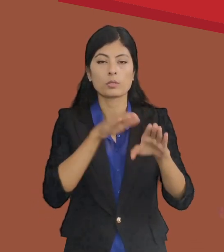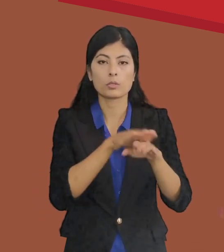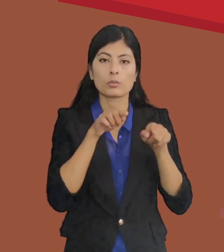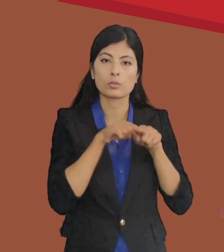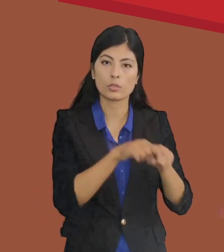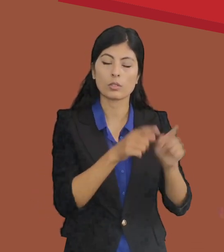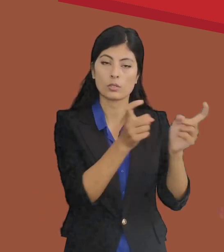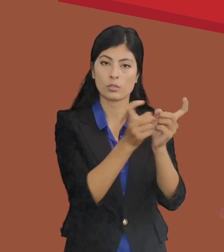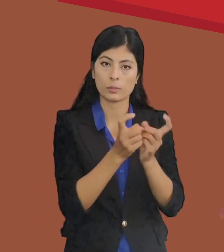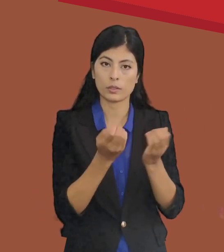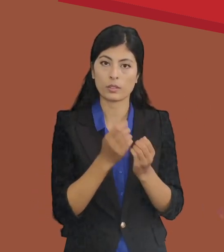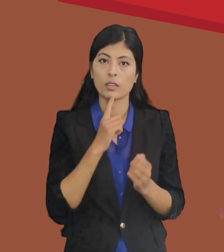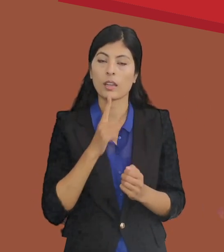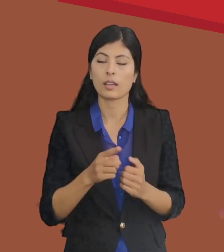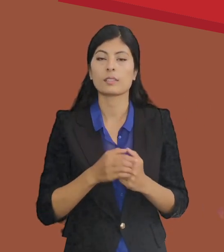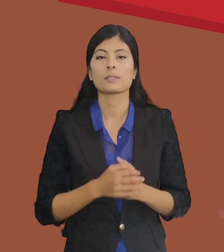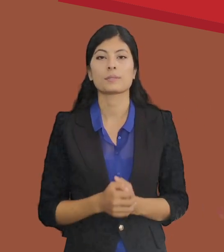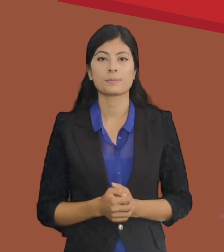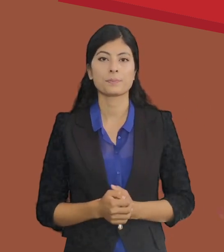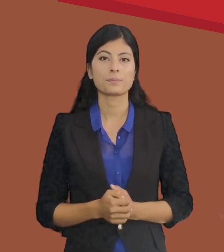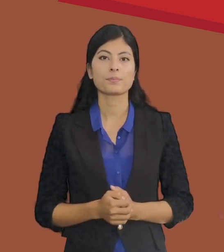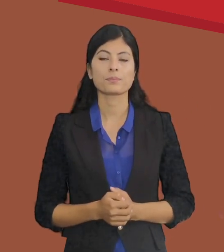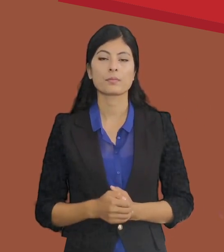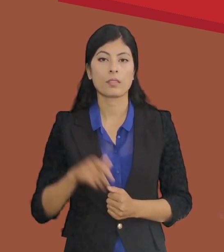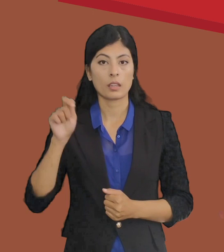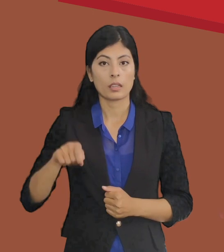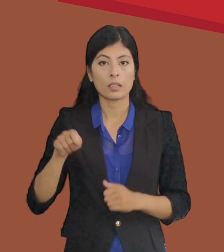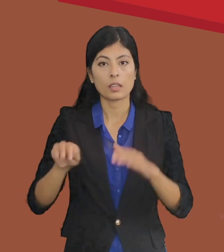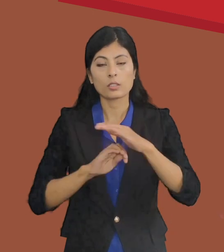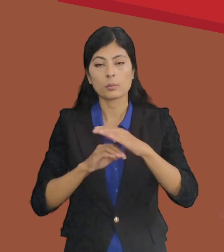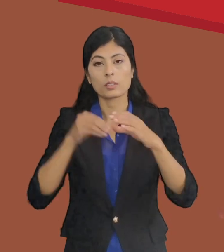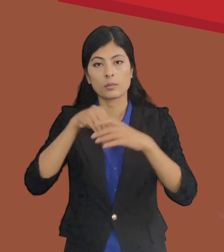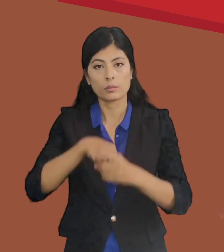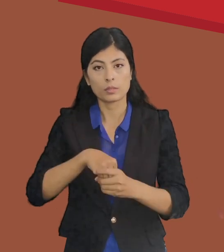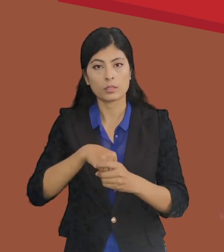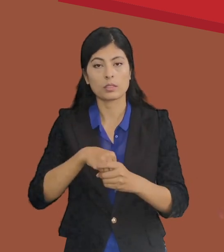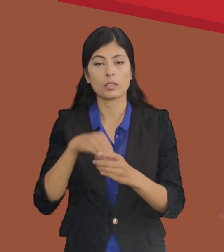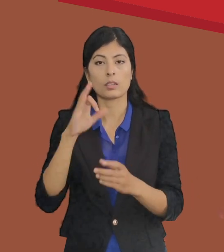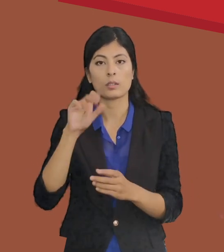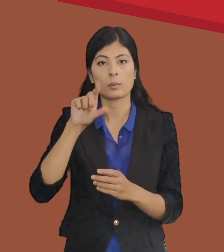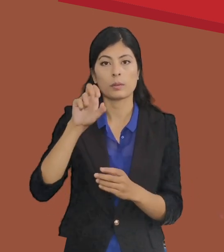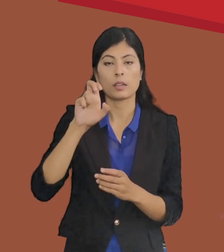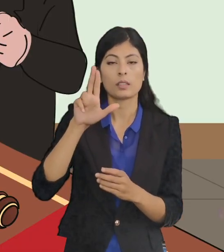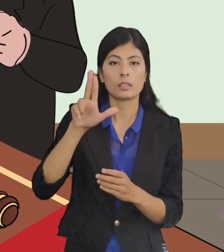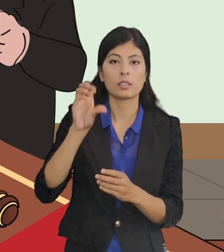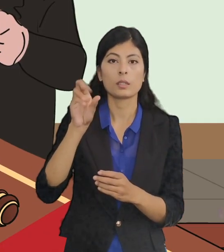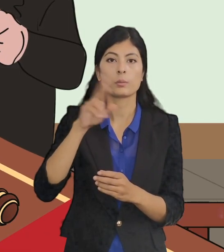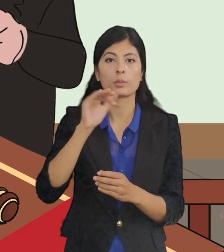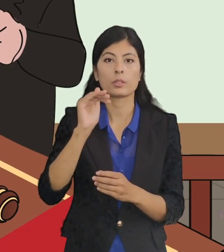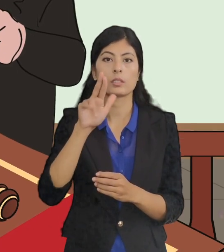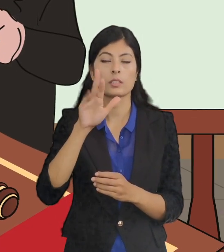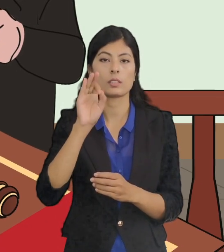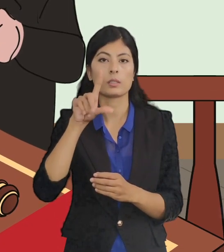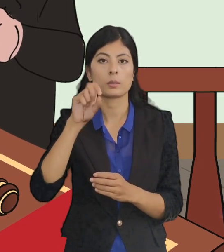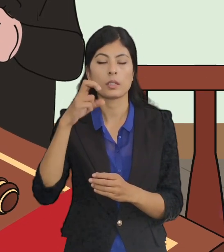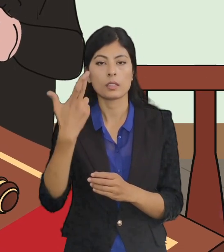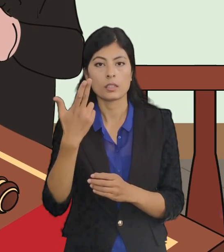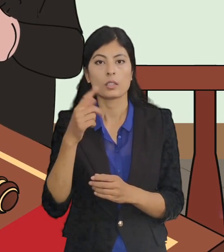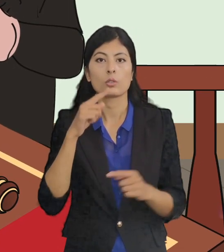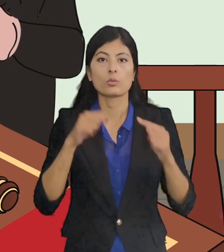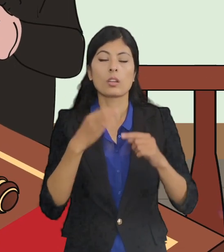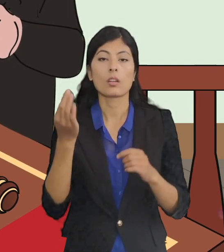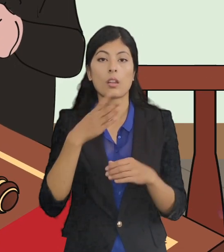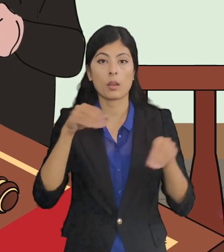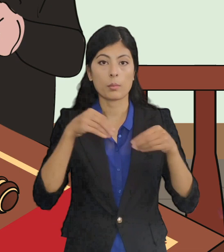आदेश मेल मिलाप के संबंध में विवात के पक्ष सब साथे विचार विमर्ष करे के आदेश नियाइक समिती समक्ष